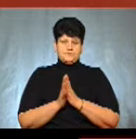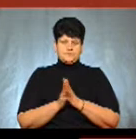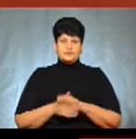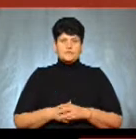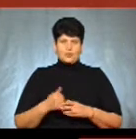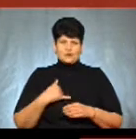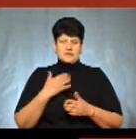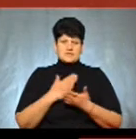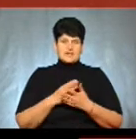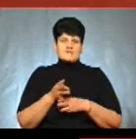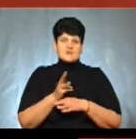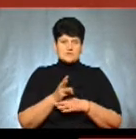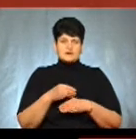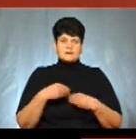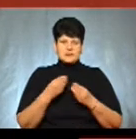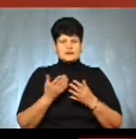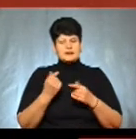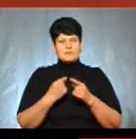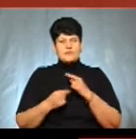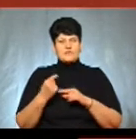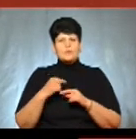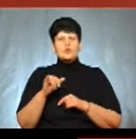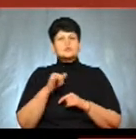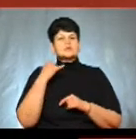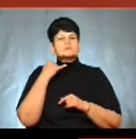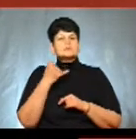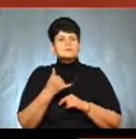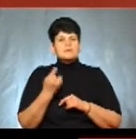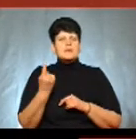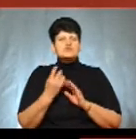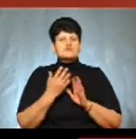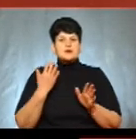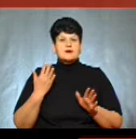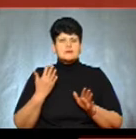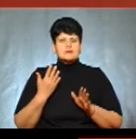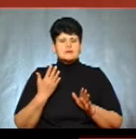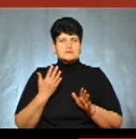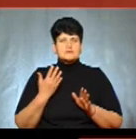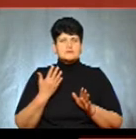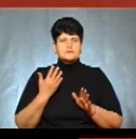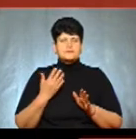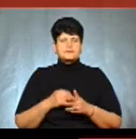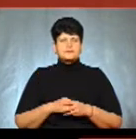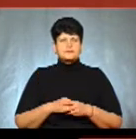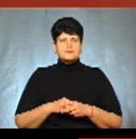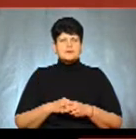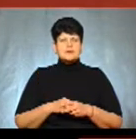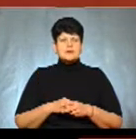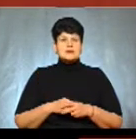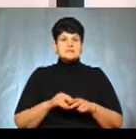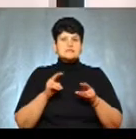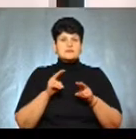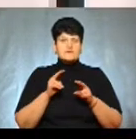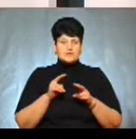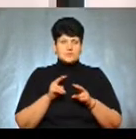У нас є відео, яке ви нам надали, але давайте повернемось, куди зателефонувати в першу чергу свідку підпалу? Свідку в